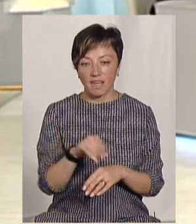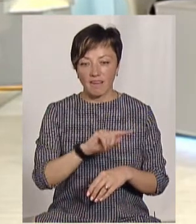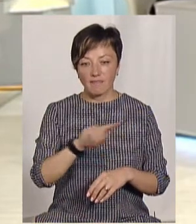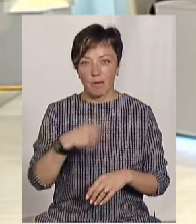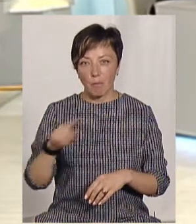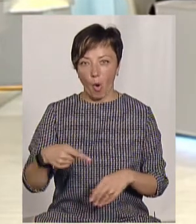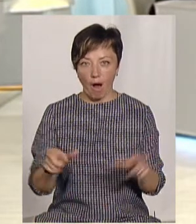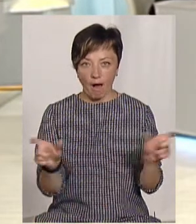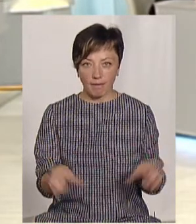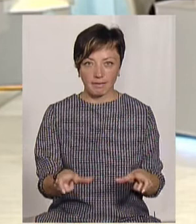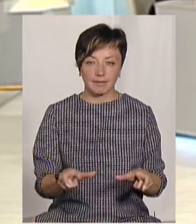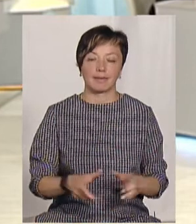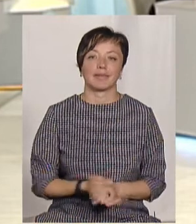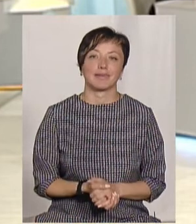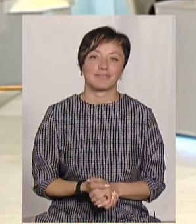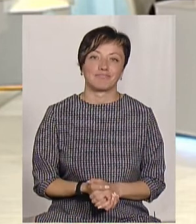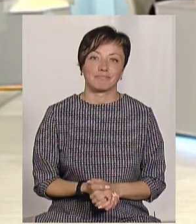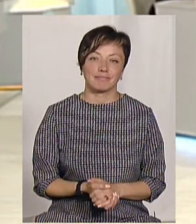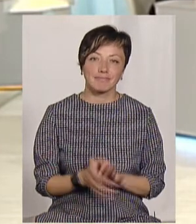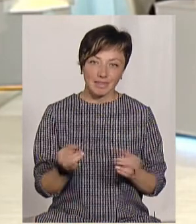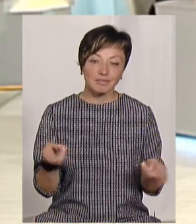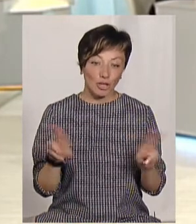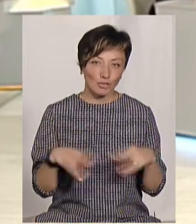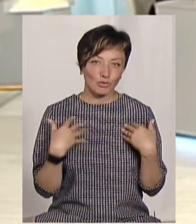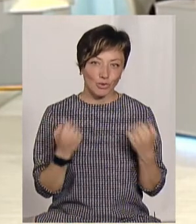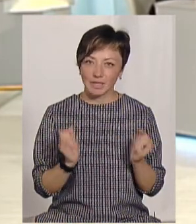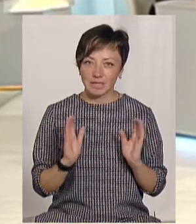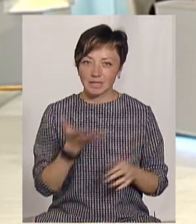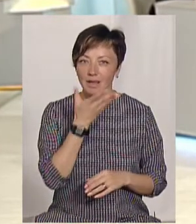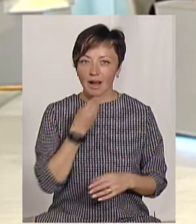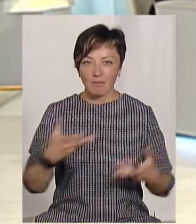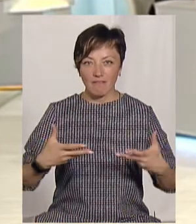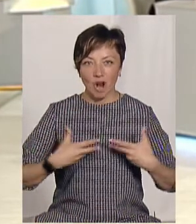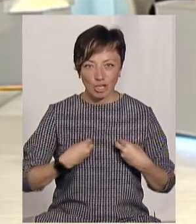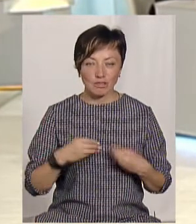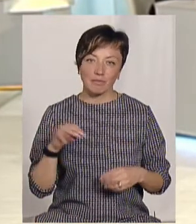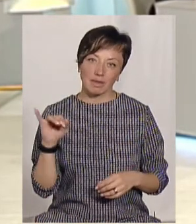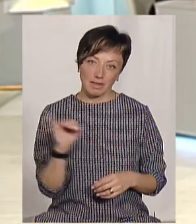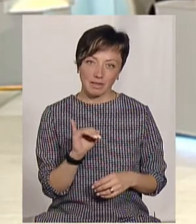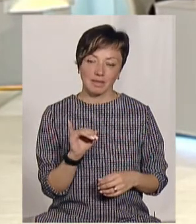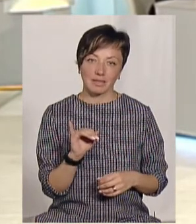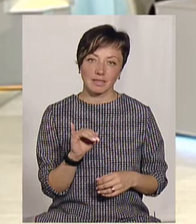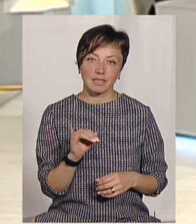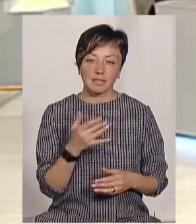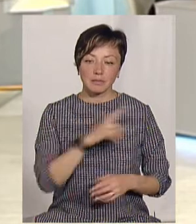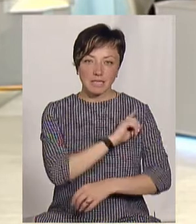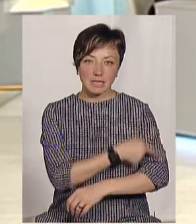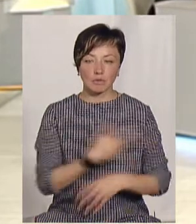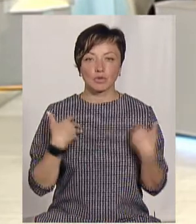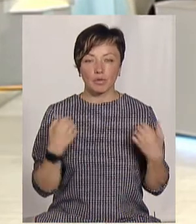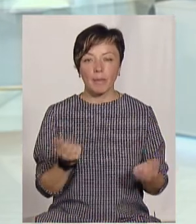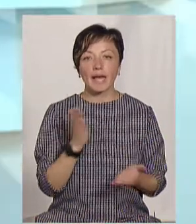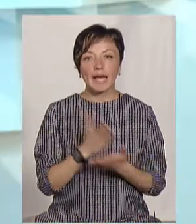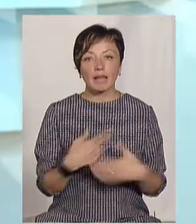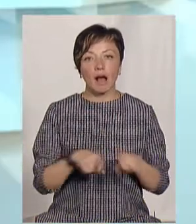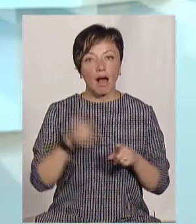карантинних і залишаться здоровими не тільки з гарними враженнями, але й з міцним здоров'ям. Ну, є ще така